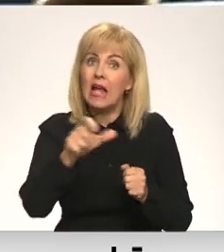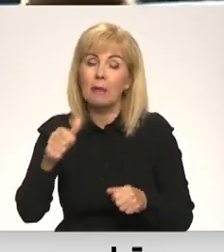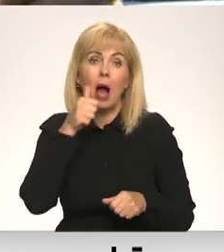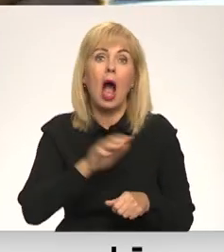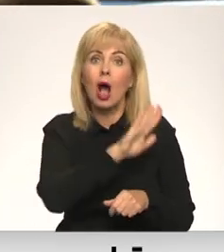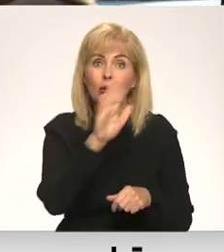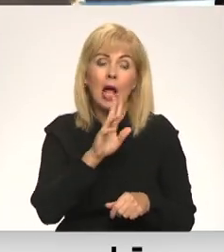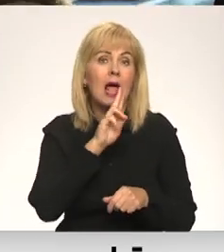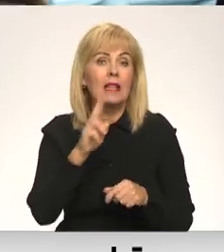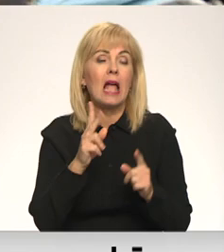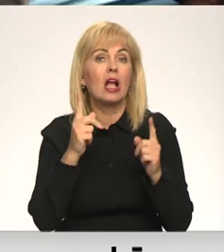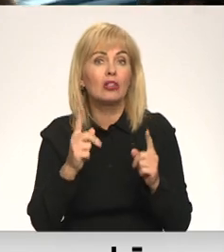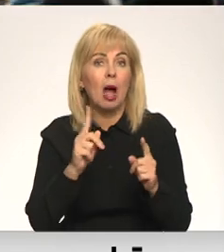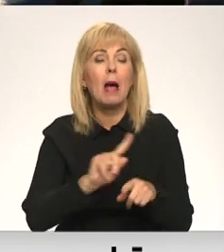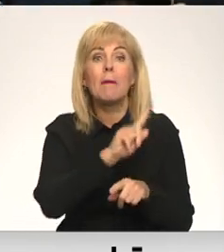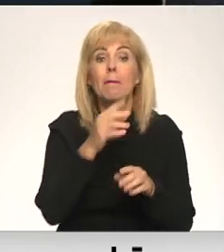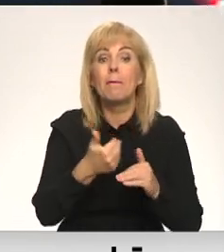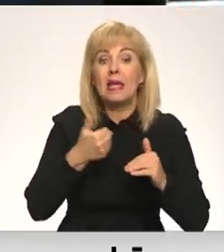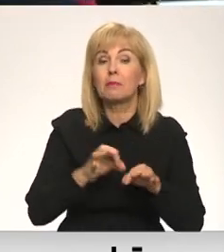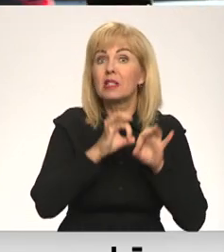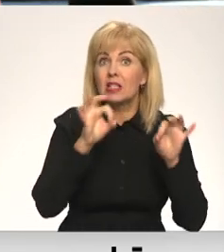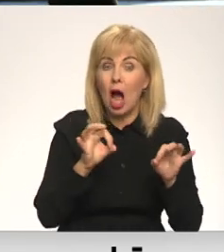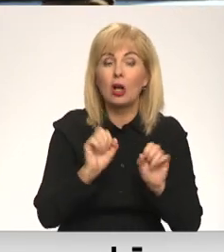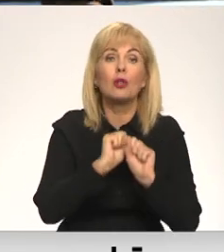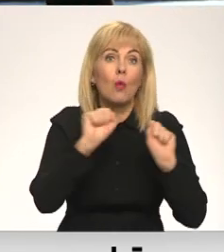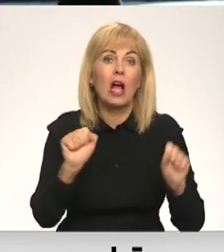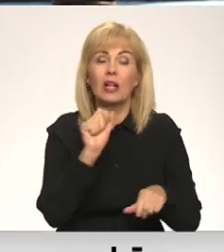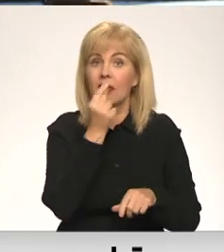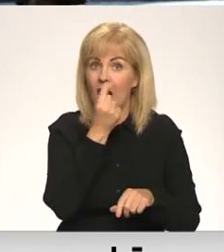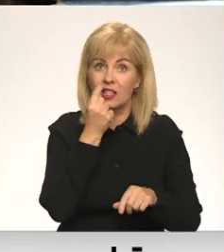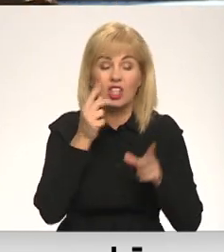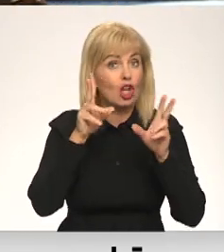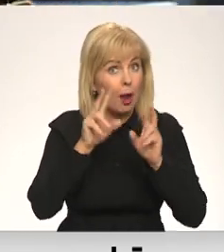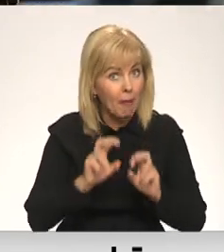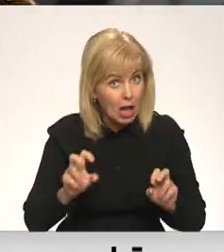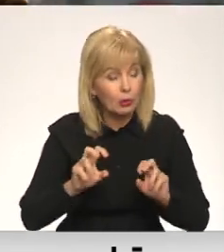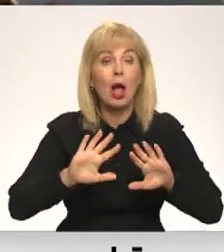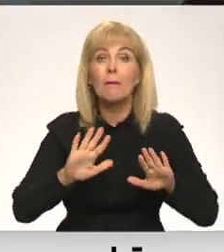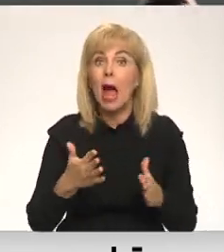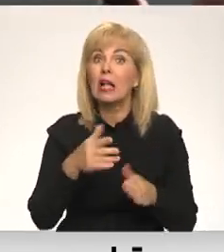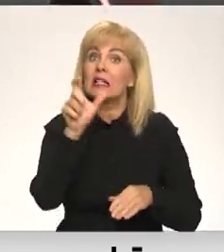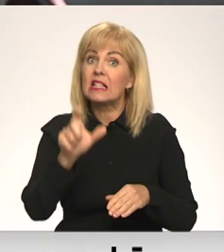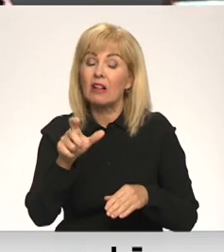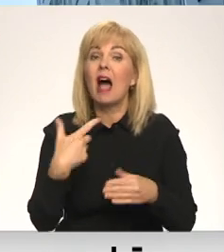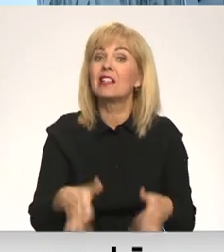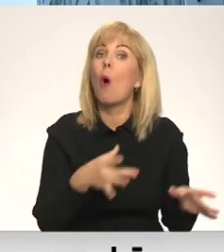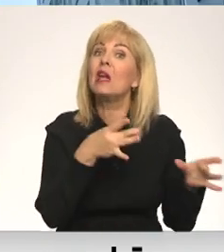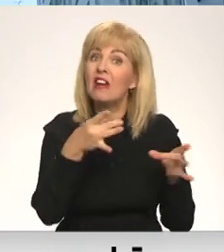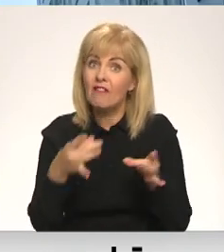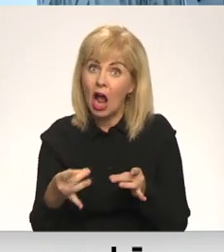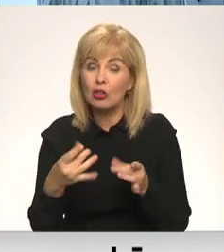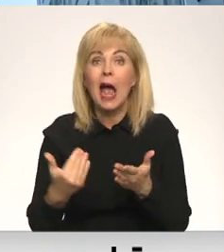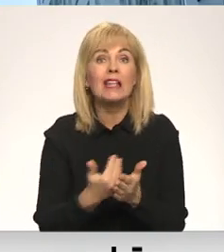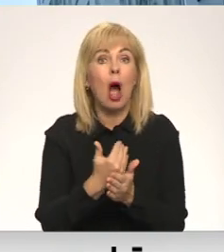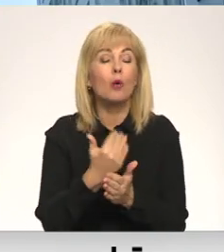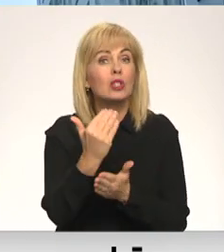dienu nedēļas karumā pirms darbu uzsākšanas ir jānodrošina testēšana. Savukārt, ja cilvēks ir inficēts, tad jaunais